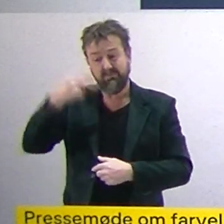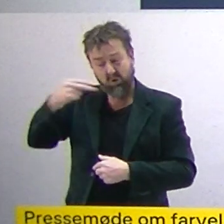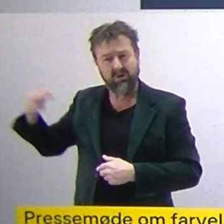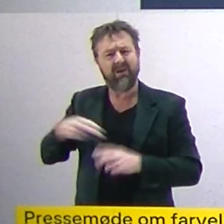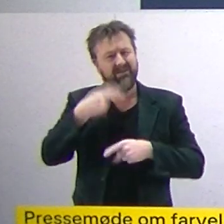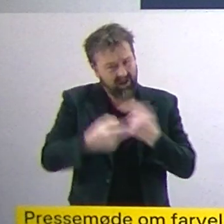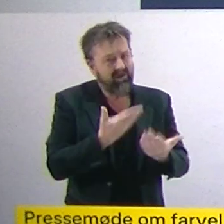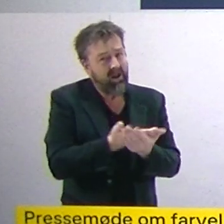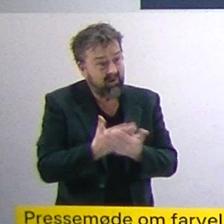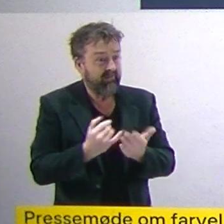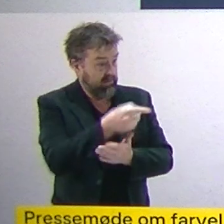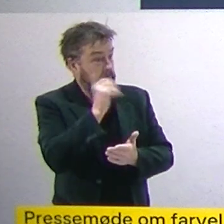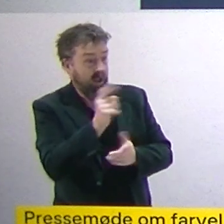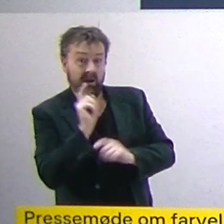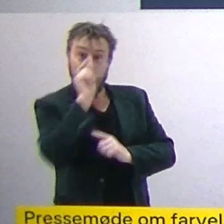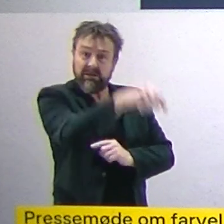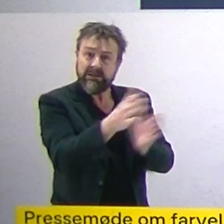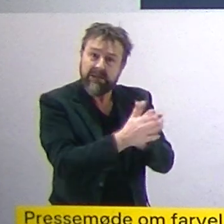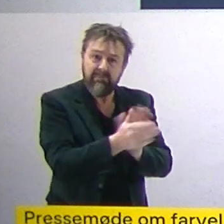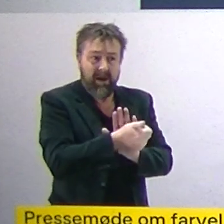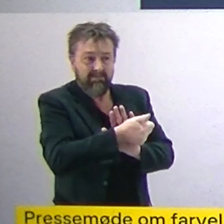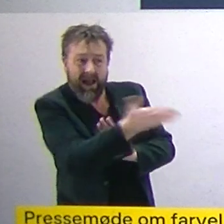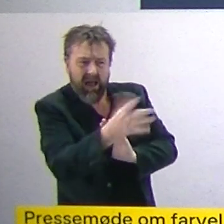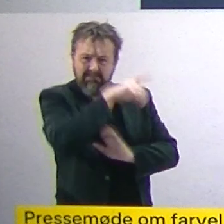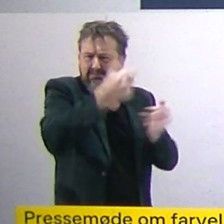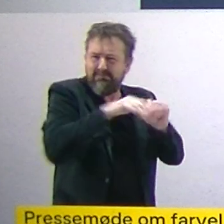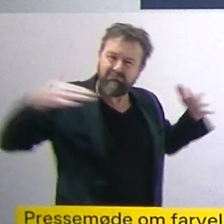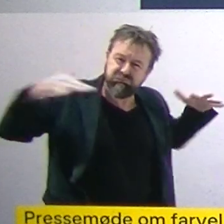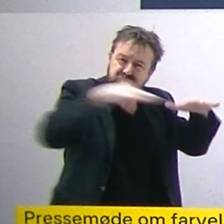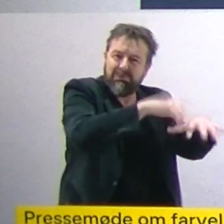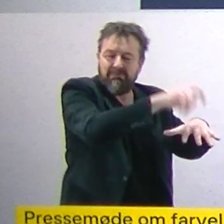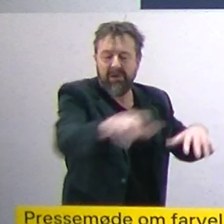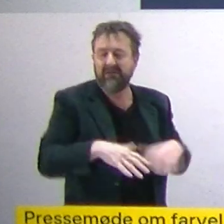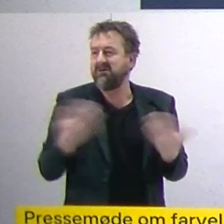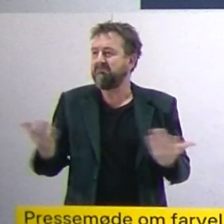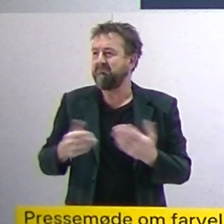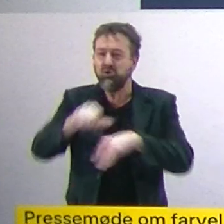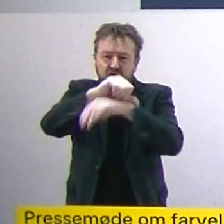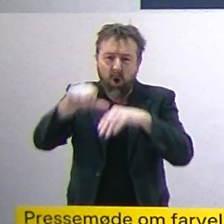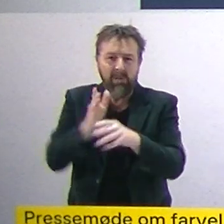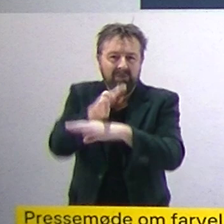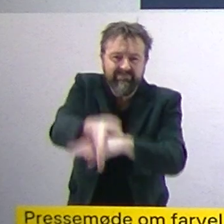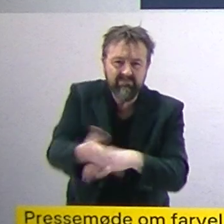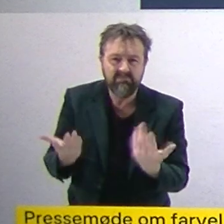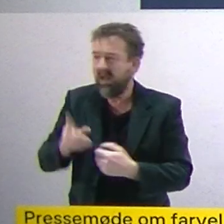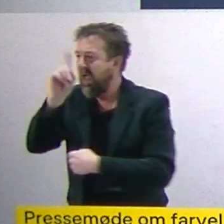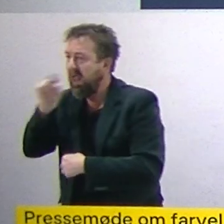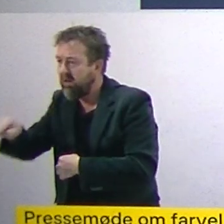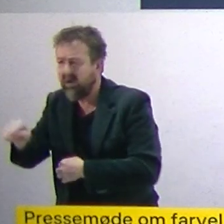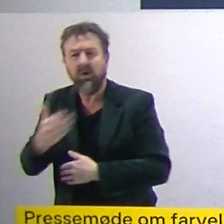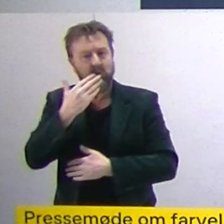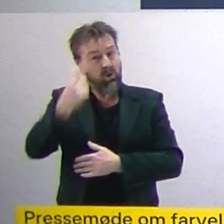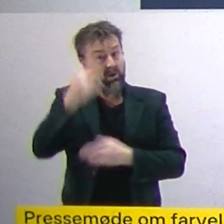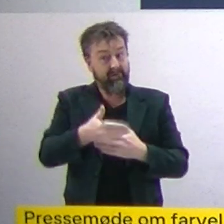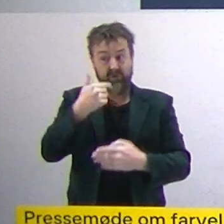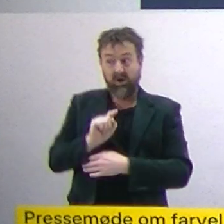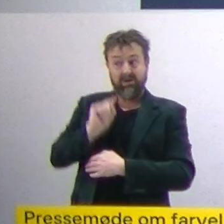er, Skal man være sammen med mange mennesker, særlig sårbare, særlig ældre, jamen så er det altså en god idé at tage en hjemmetest på